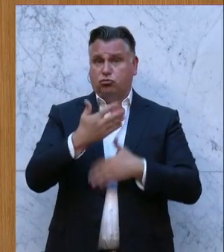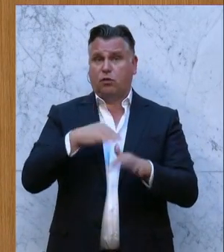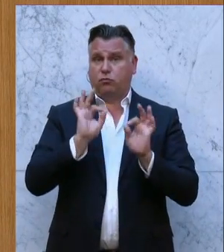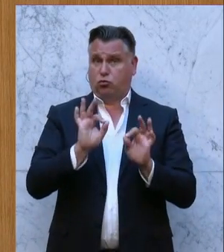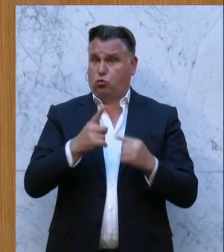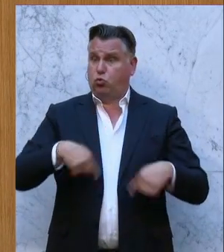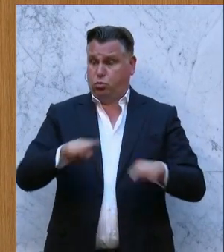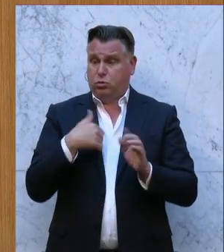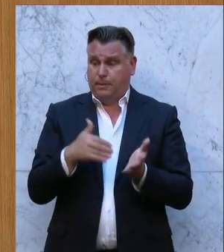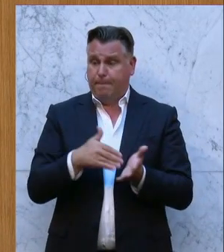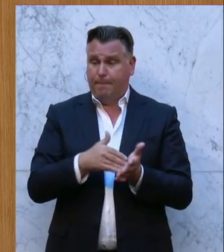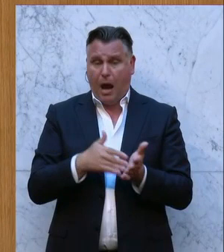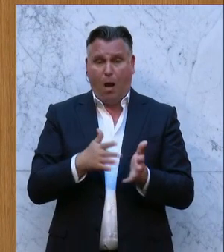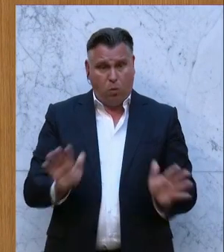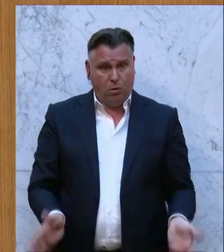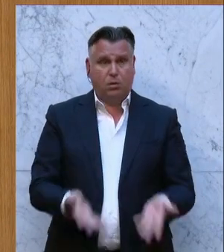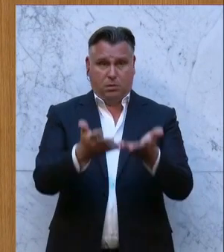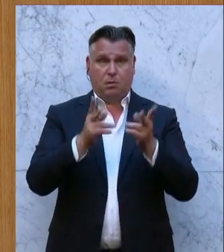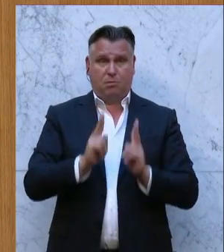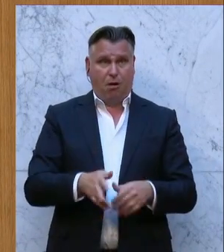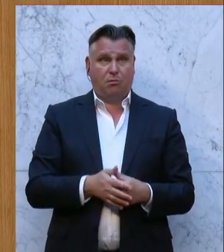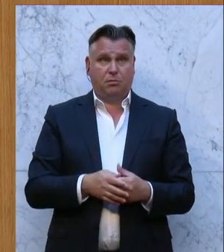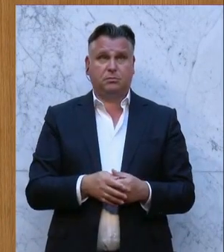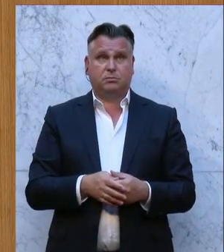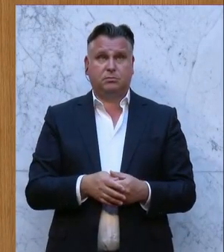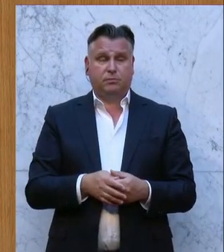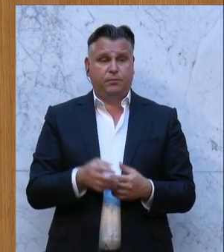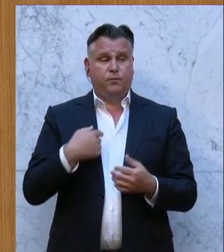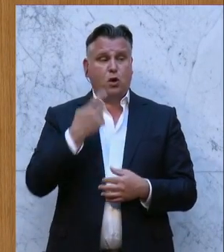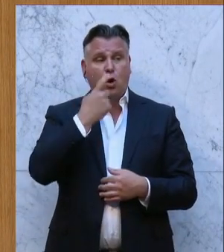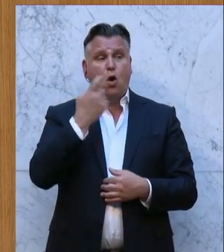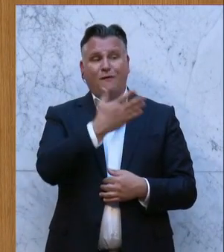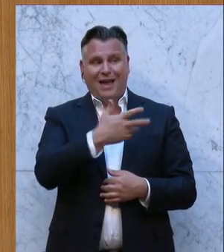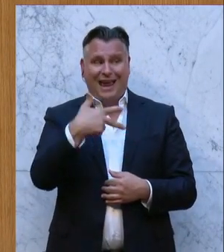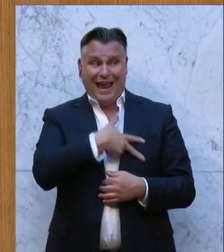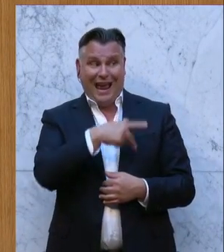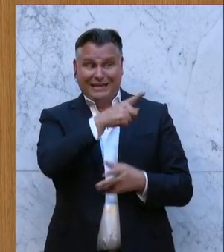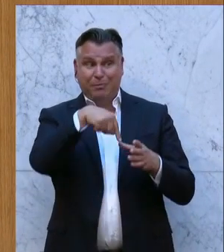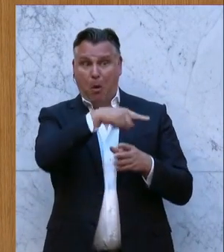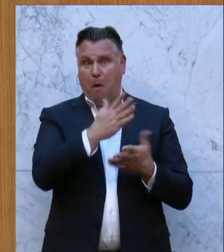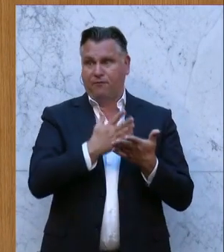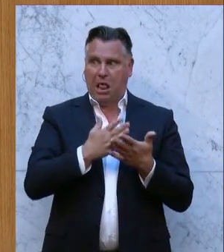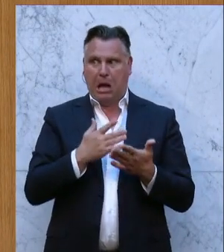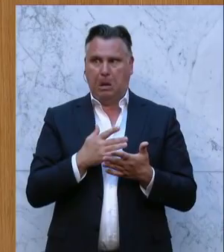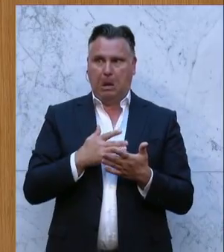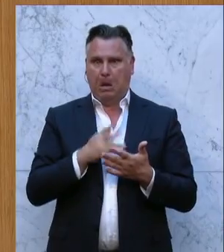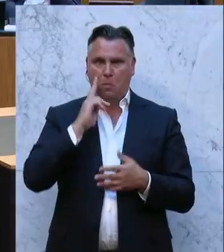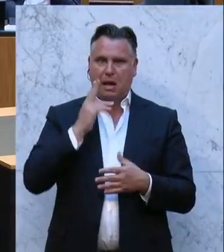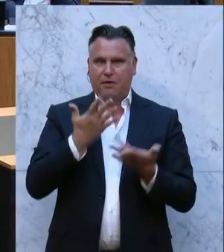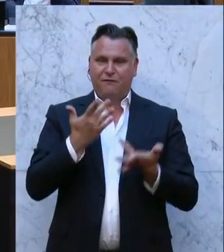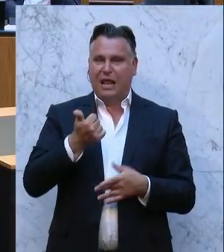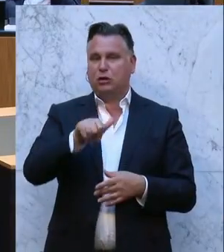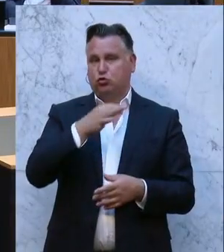einen Schub geben kann. Ich hoffe, die SPÖ berät sich gerade, ob Sie vielleicht doch zustimmen. Jedenfalls,